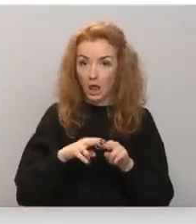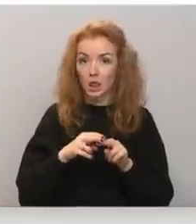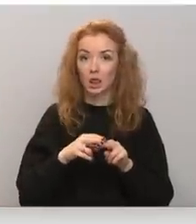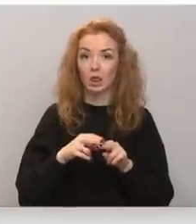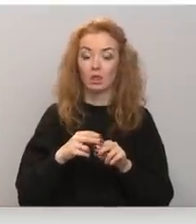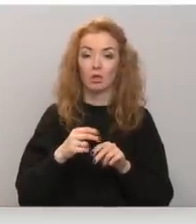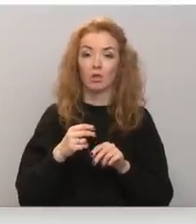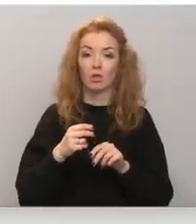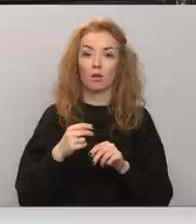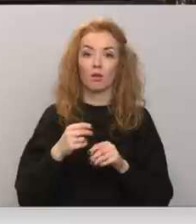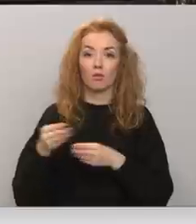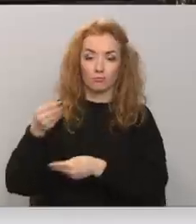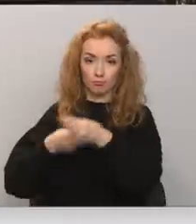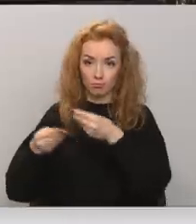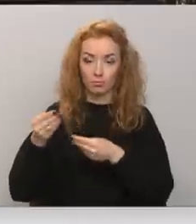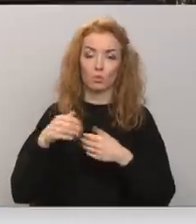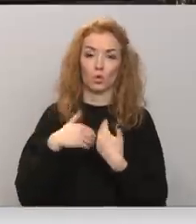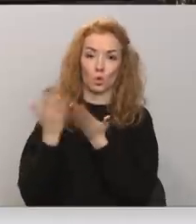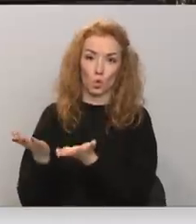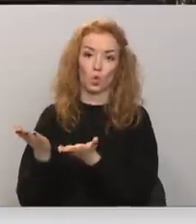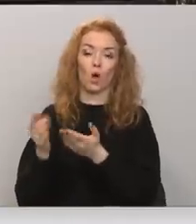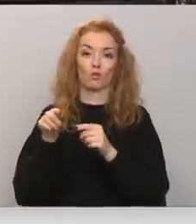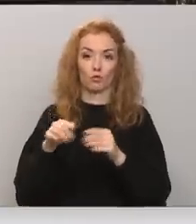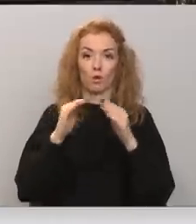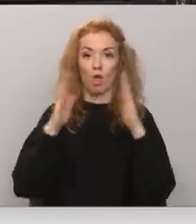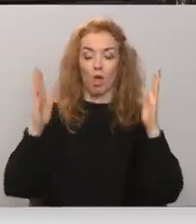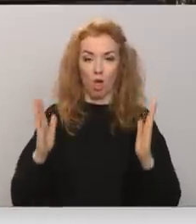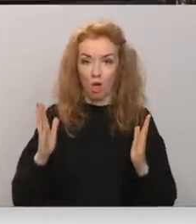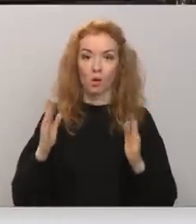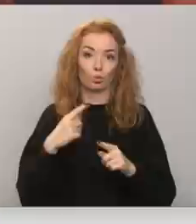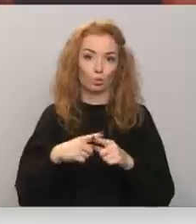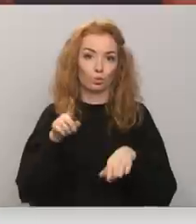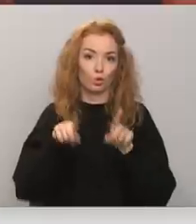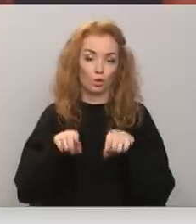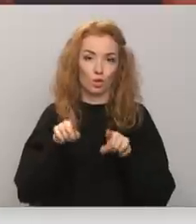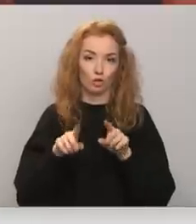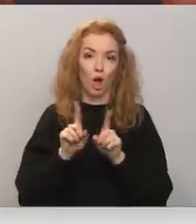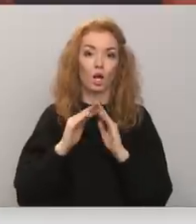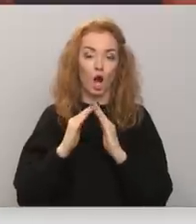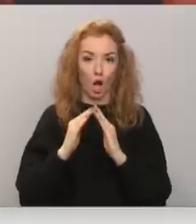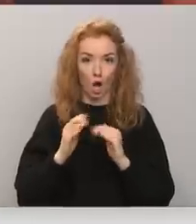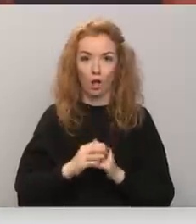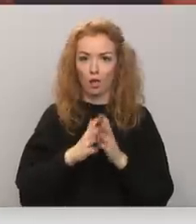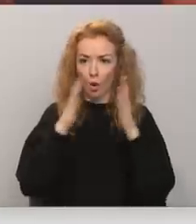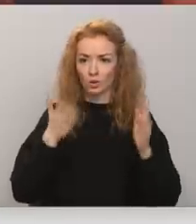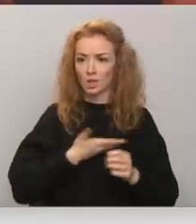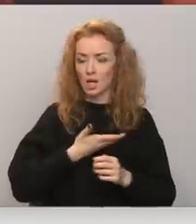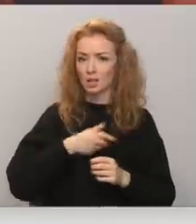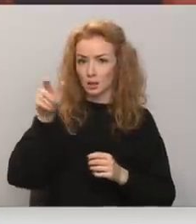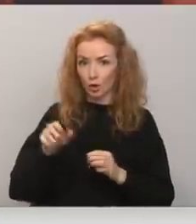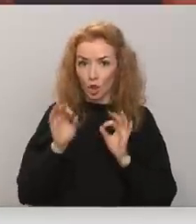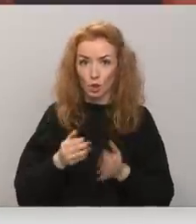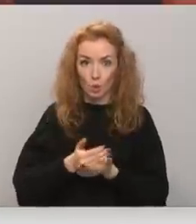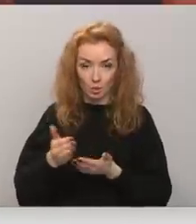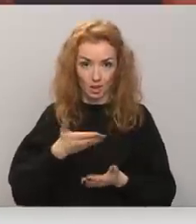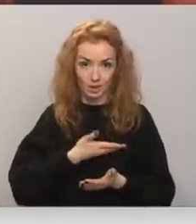par pajām tika atvēlētas šīs ēkas dzīvojumās un arī dažas garažas. Vairāk iedzīvotai šajā ēka arī dzīvo